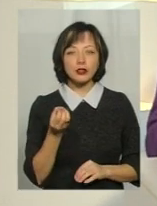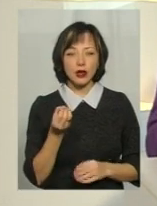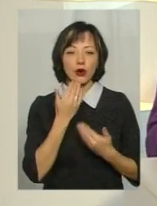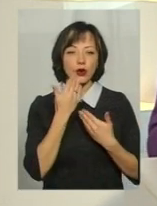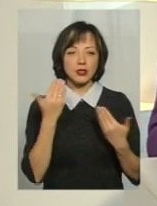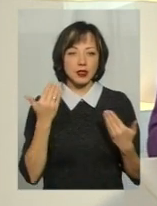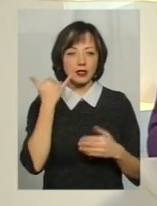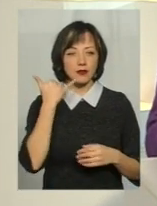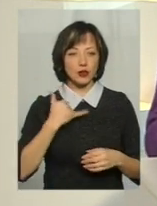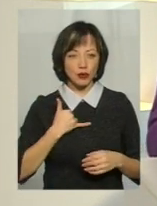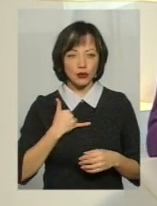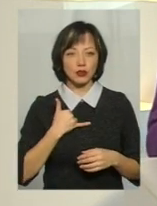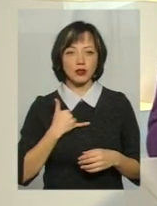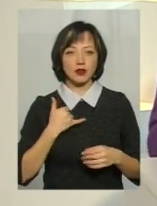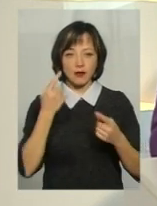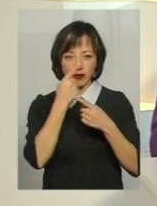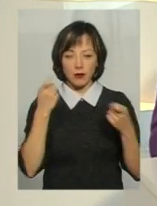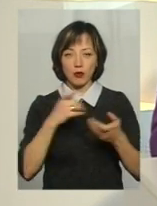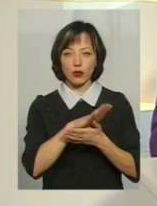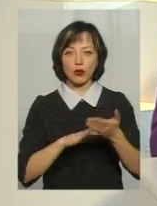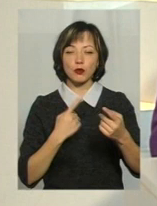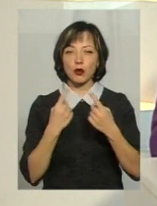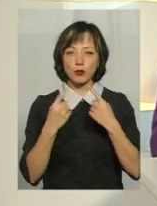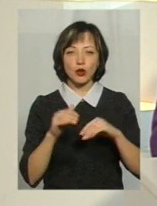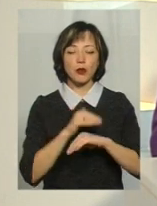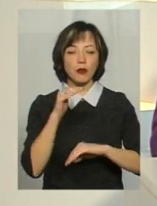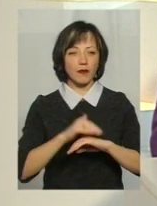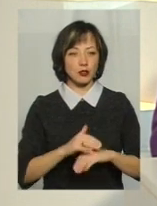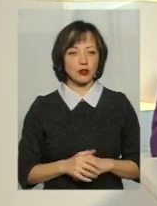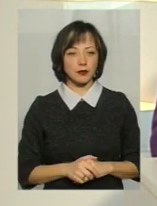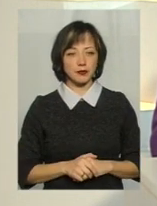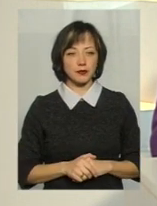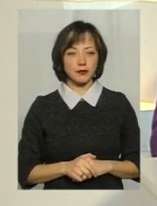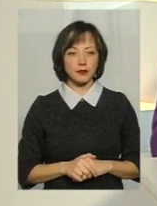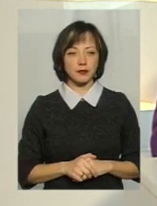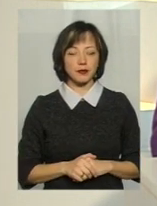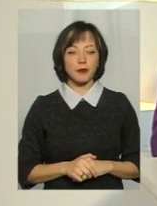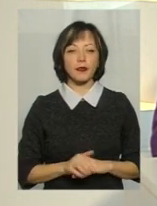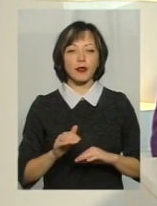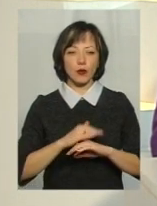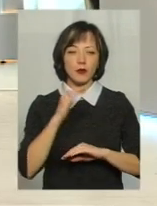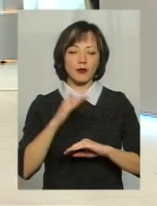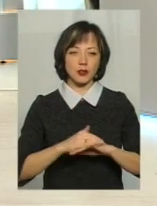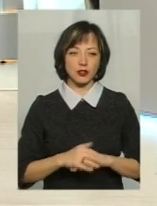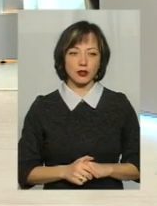останній дзвіночок в нашому ефірі, потім продовжуємо розмову. Доброго вечора. Доброго вечора. Доброго вечора.